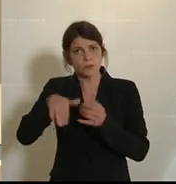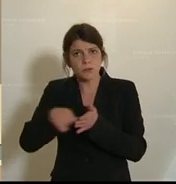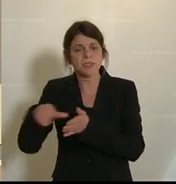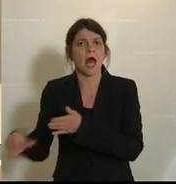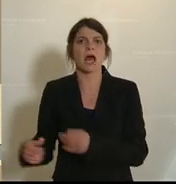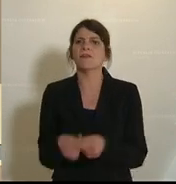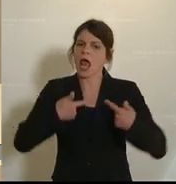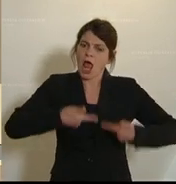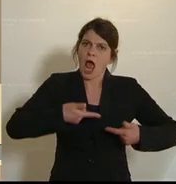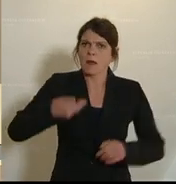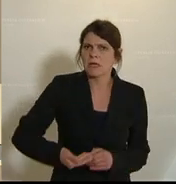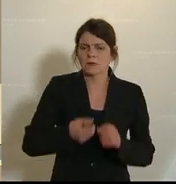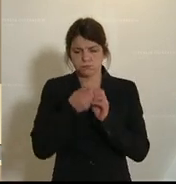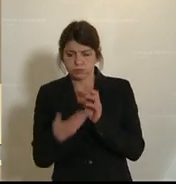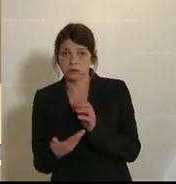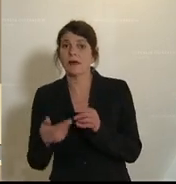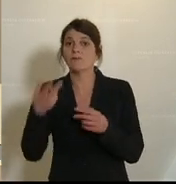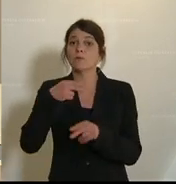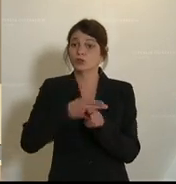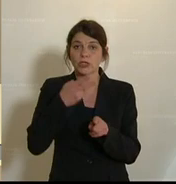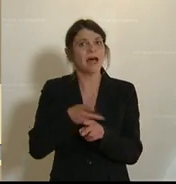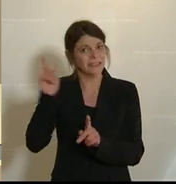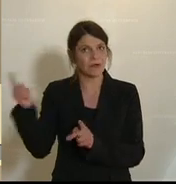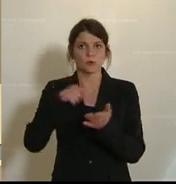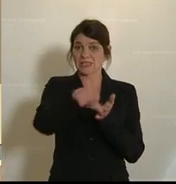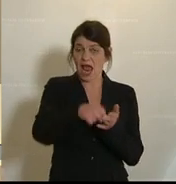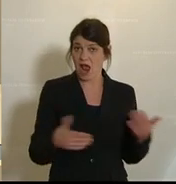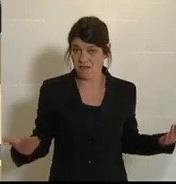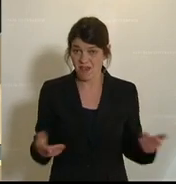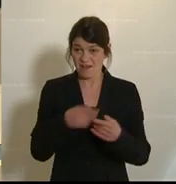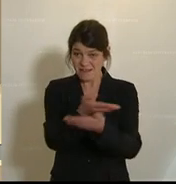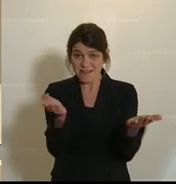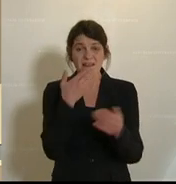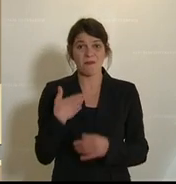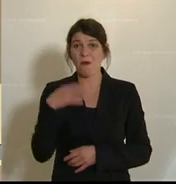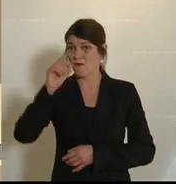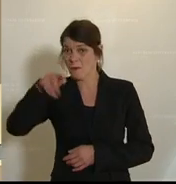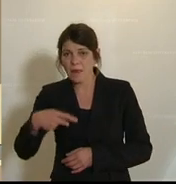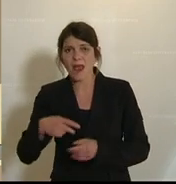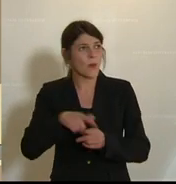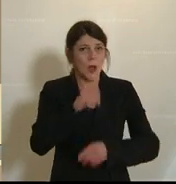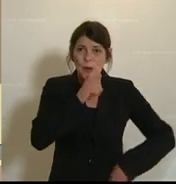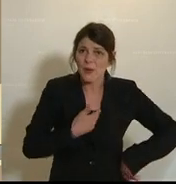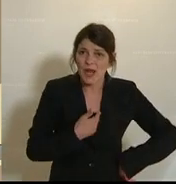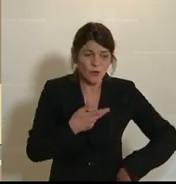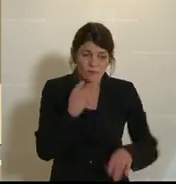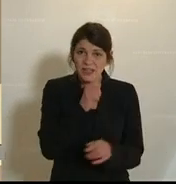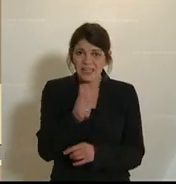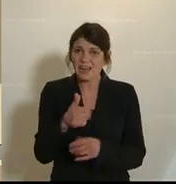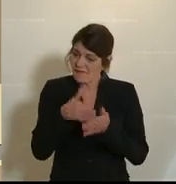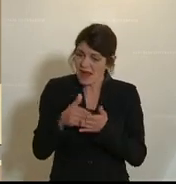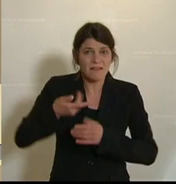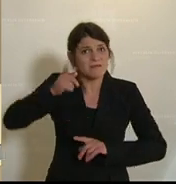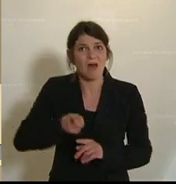Zahlungen wie Lagermieten etc. werden vom Staat übernommen. Also wenn Sie, liebe ÖVP und Grüne, nicht noch für tausende weitere